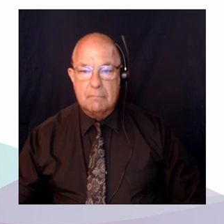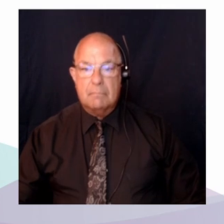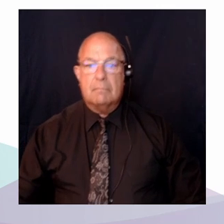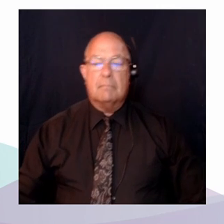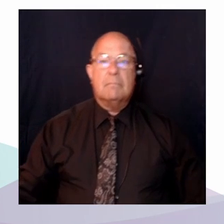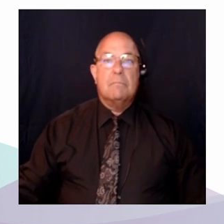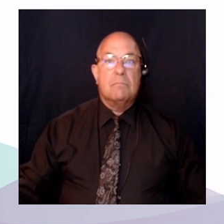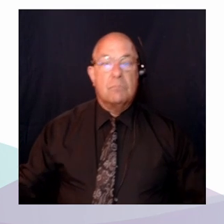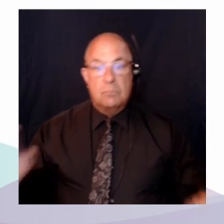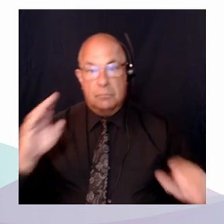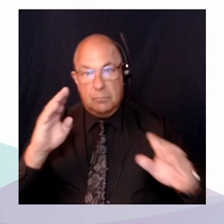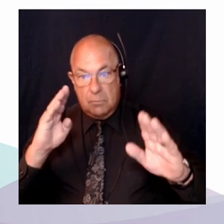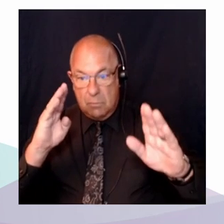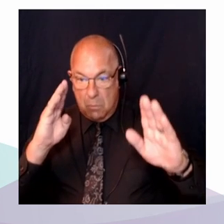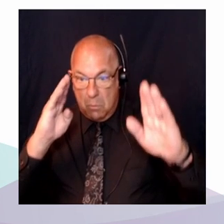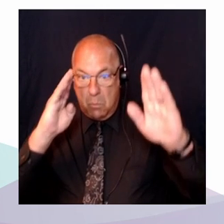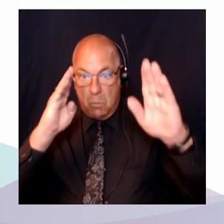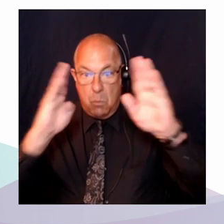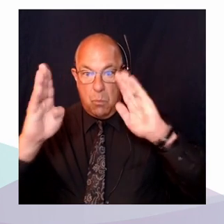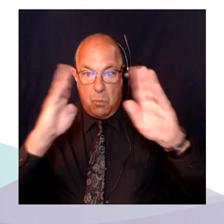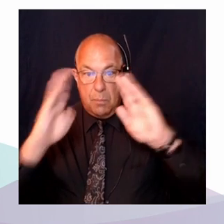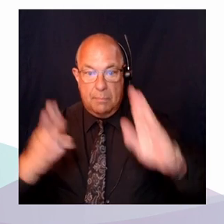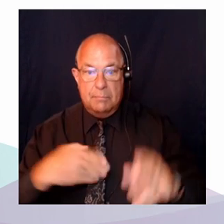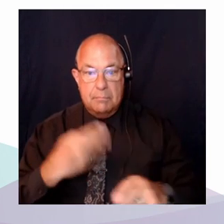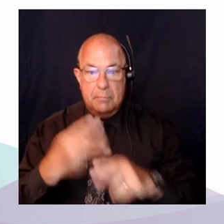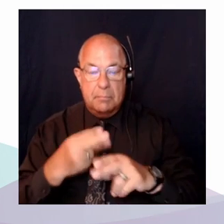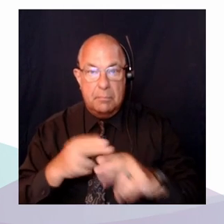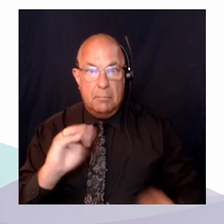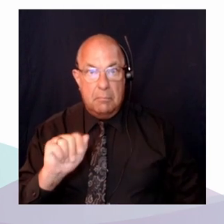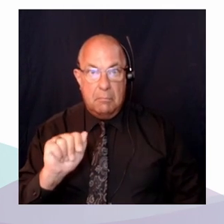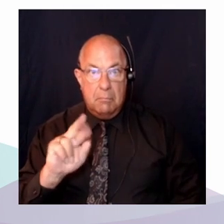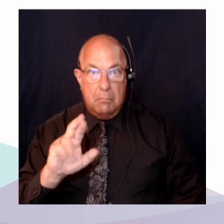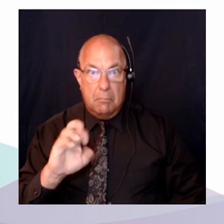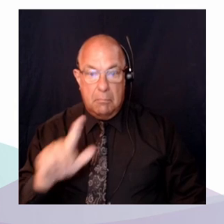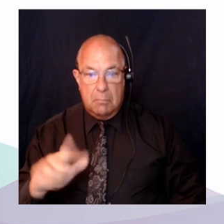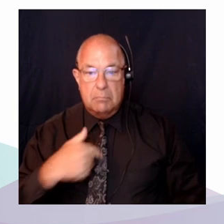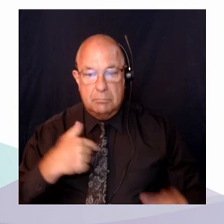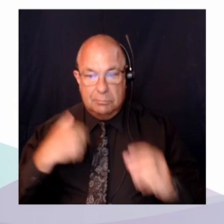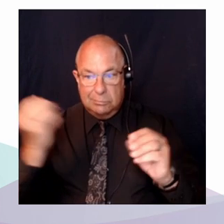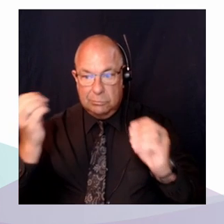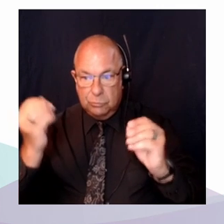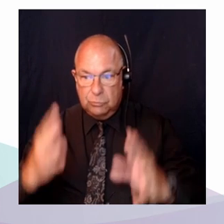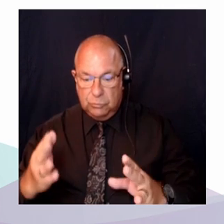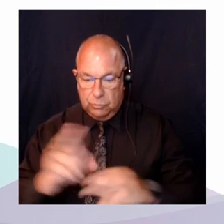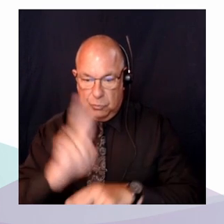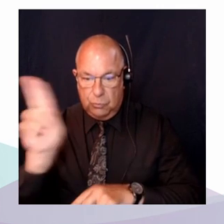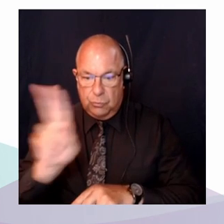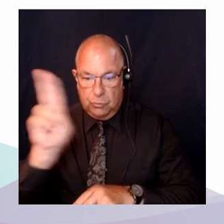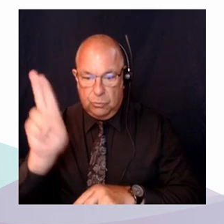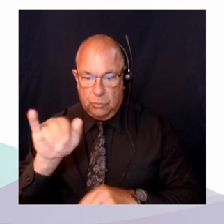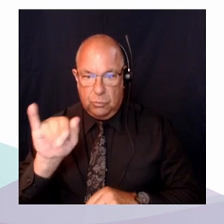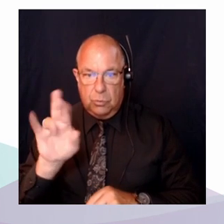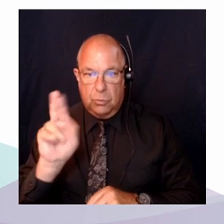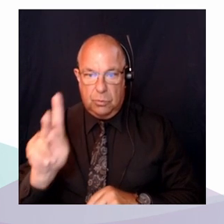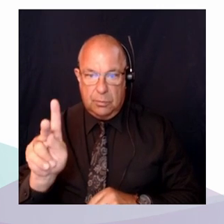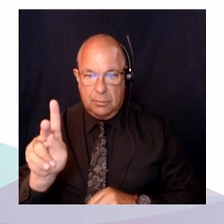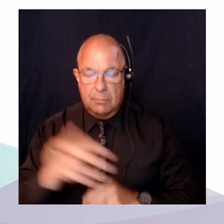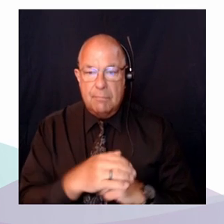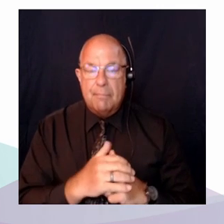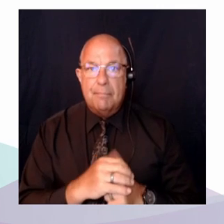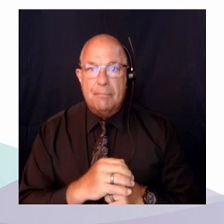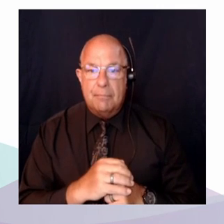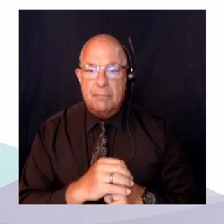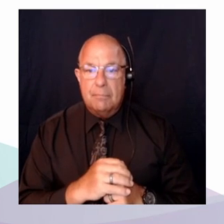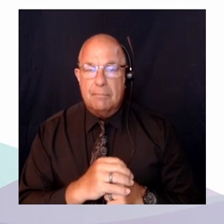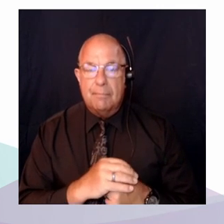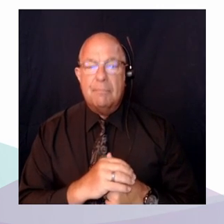Bienvenue, bonjour. Mon nom est Marcel Martel et je suis professeur d'histoire à'Université York. Au nom de la Fédération des sciences